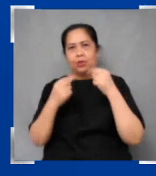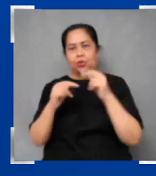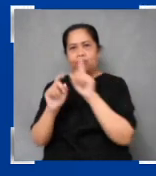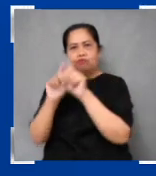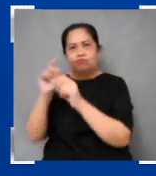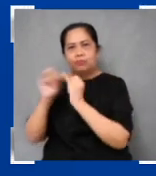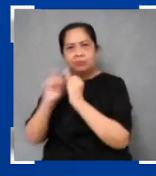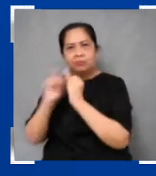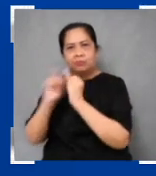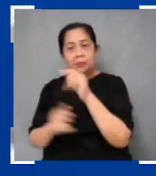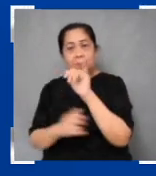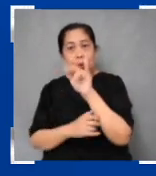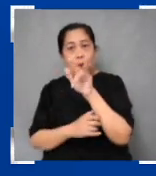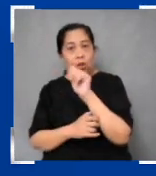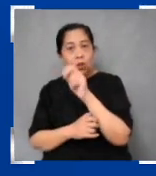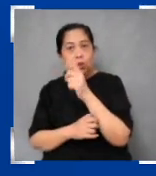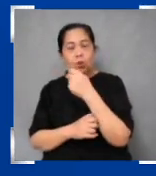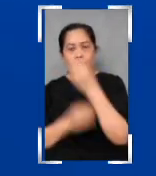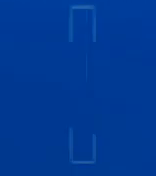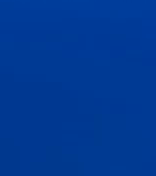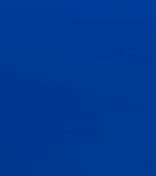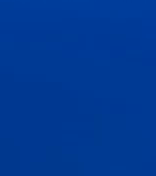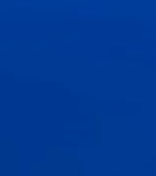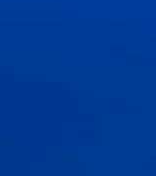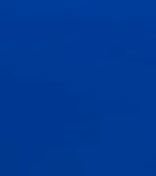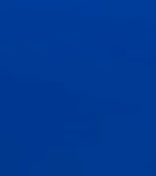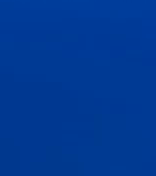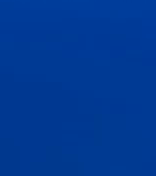na aming ibabalita, oras na makuha namin ito.